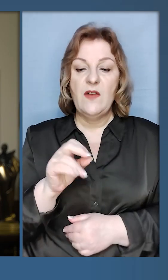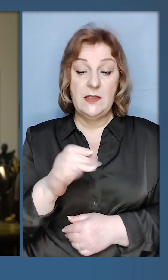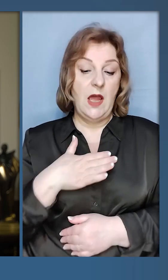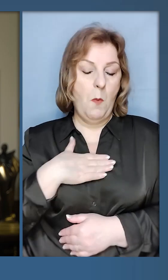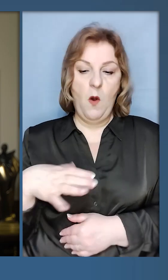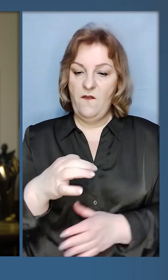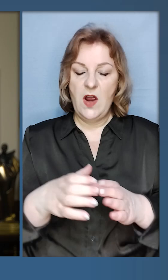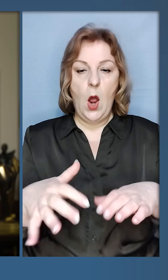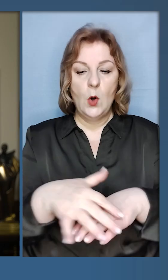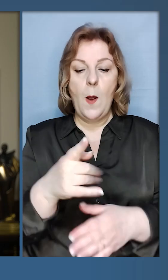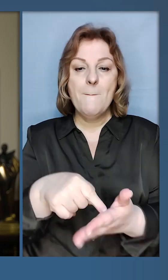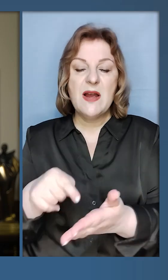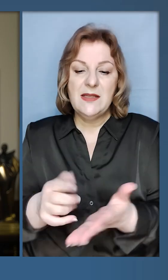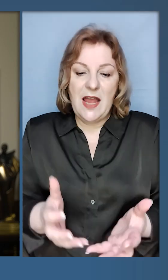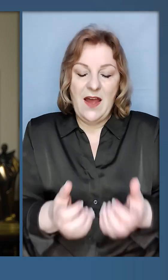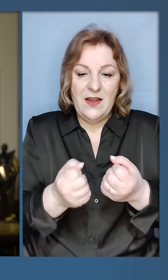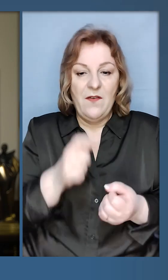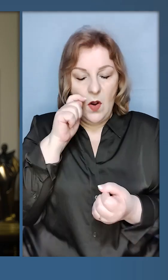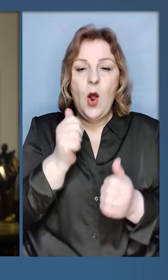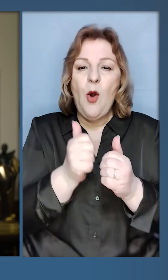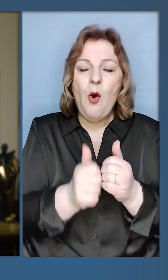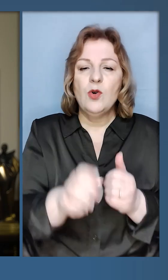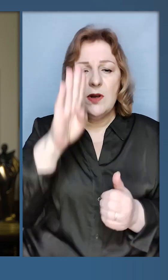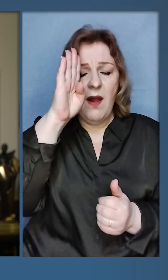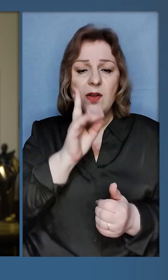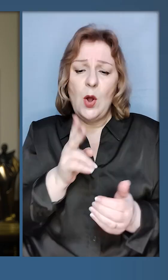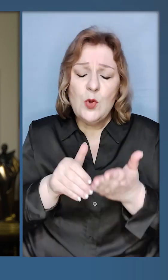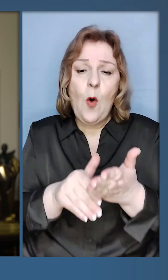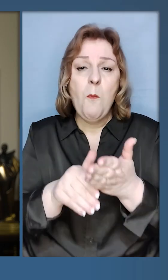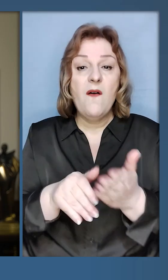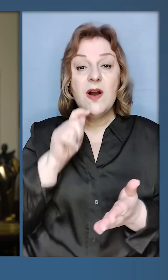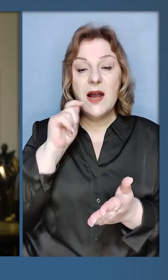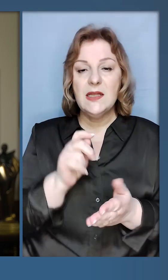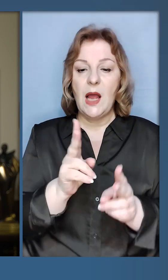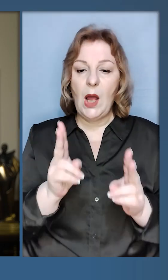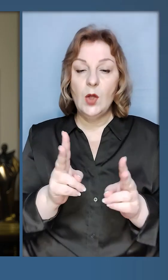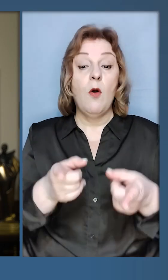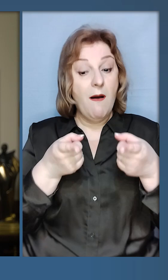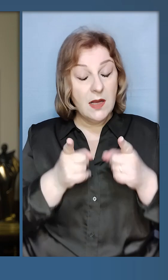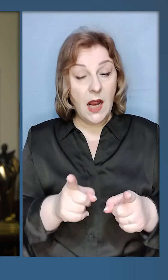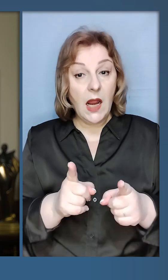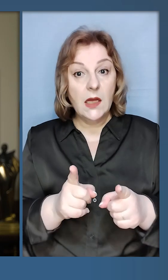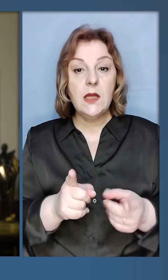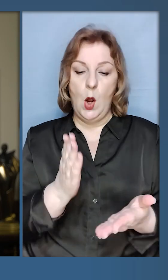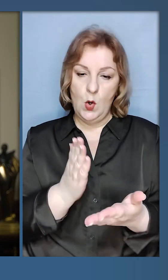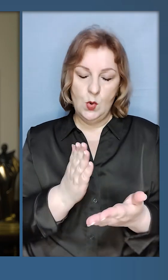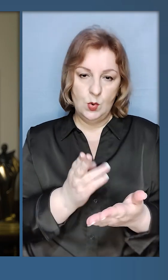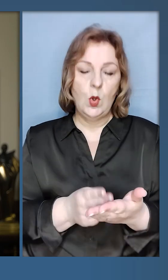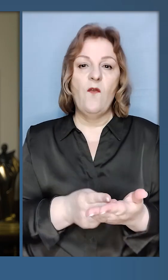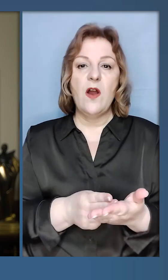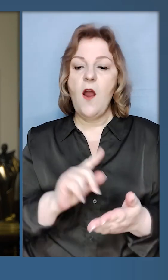Моровецьким. Я подякував усій громаді міст-рятівників, кожному і кожній, хто допомагав українцям, хто